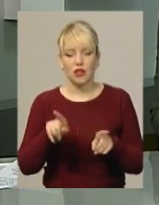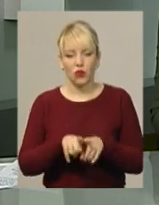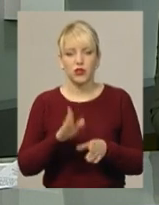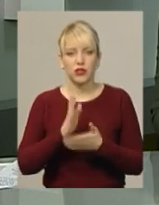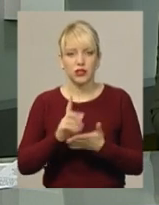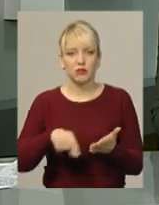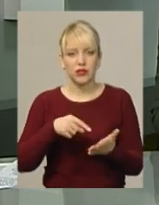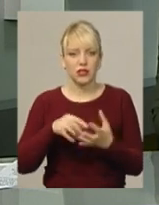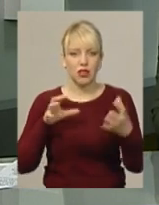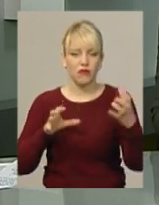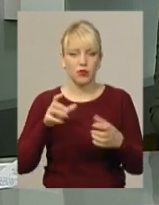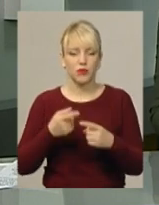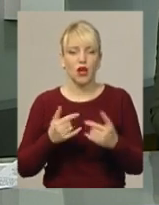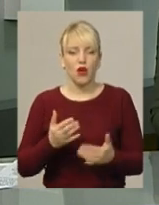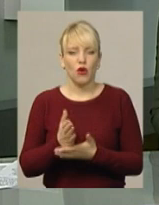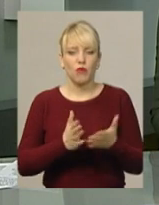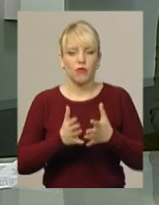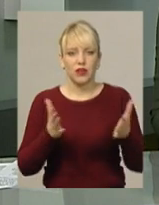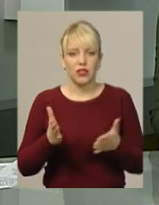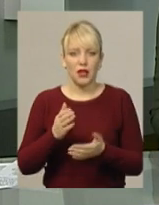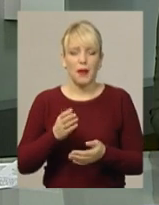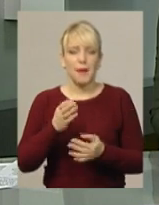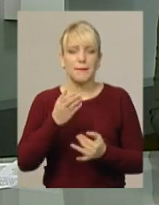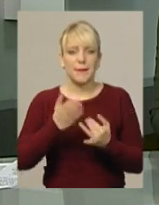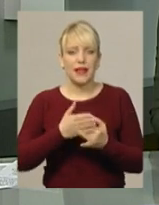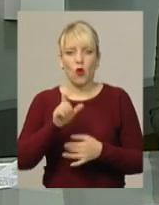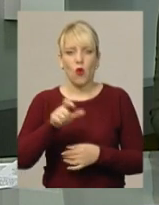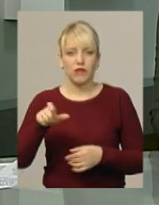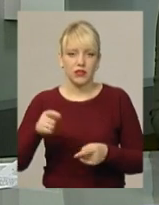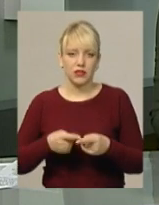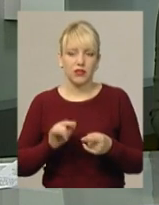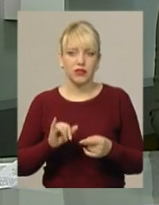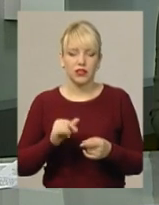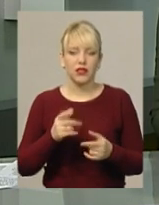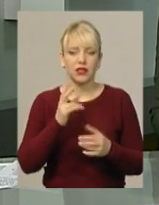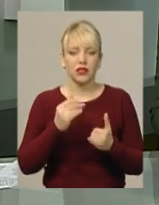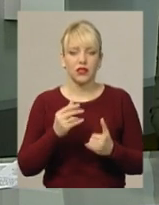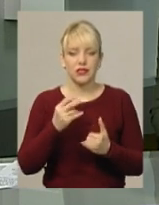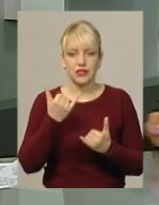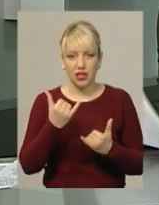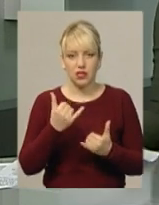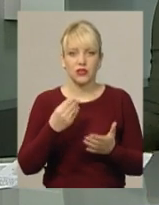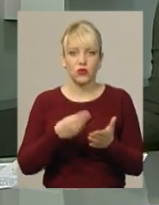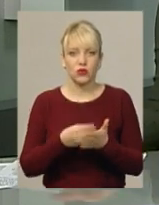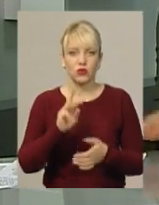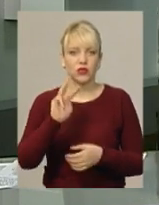вони обслуговують здебільшого пільговиків. Для осіб, які пільг не мають, проїзд у комунальному транспорті нині коштує 3 гривні.